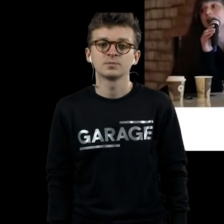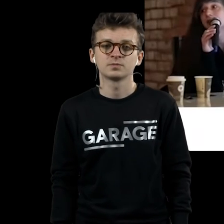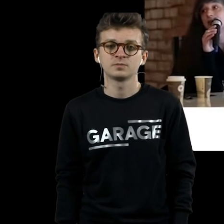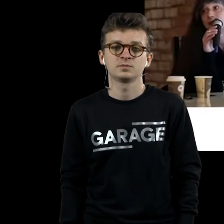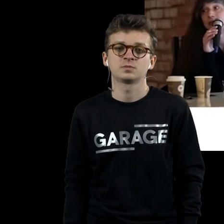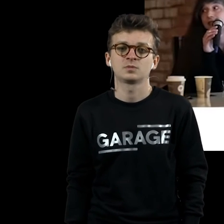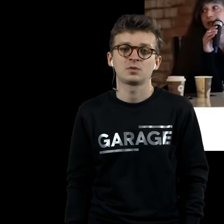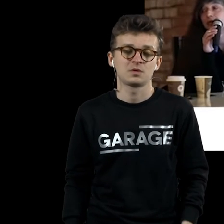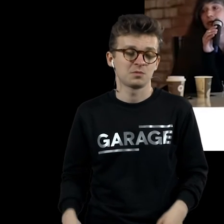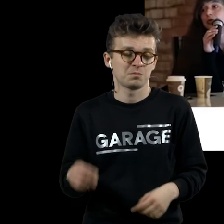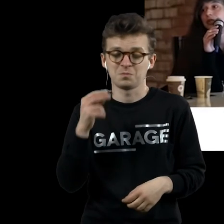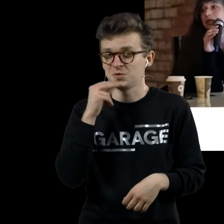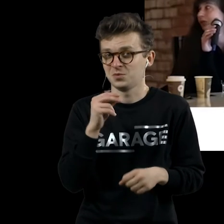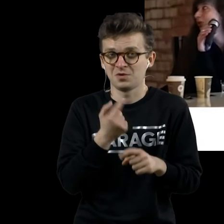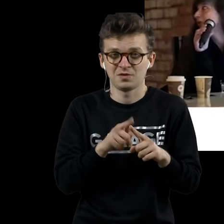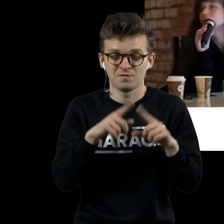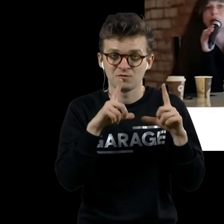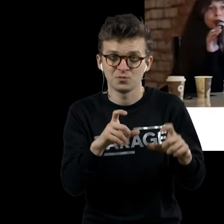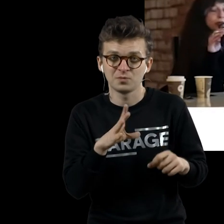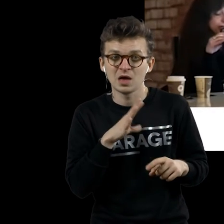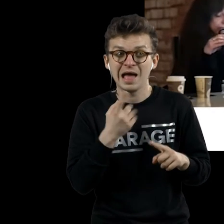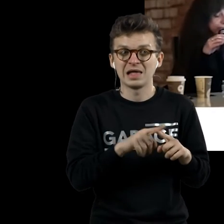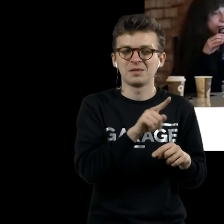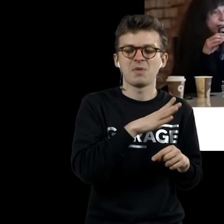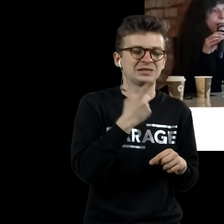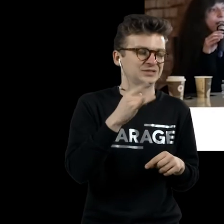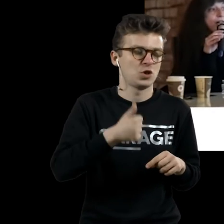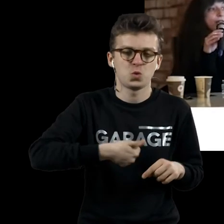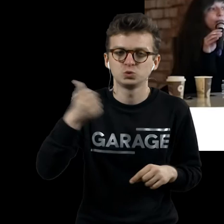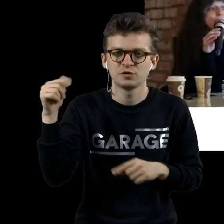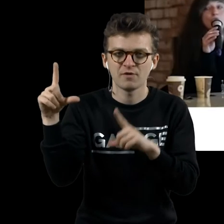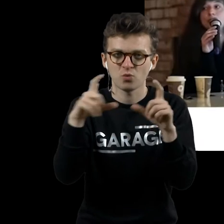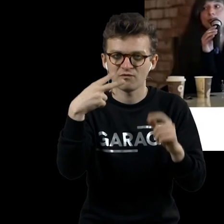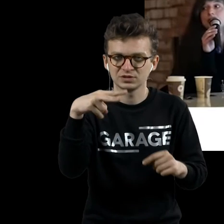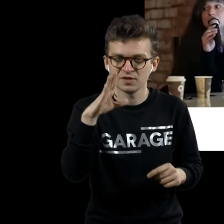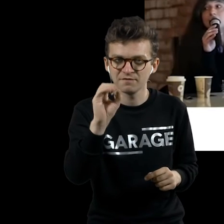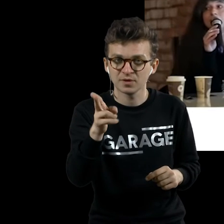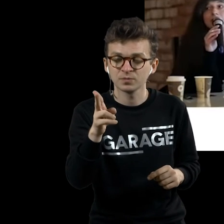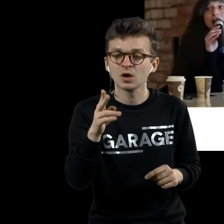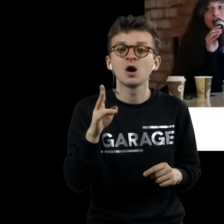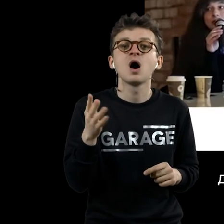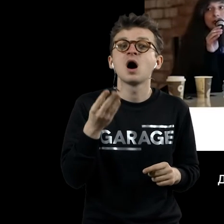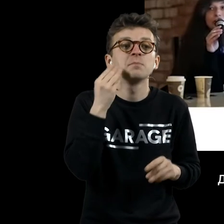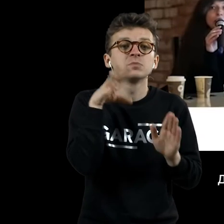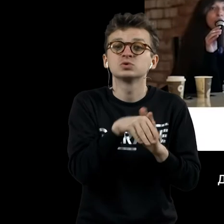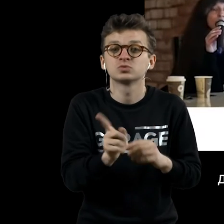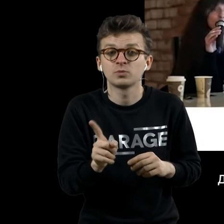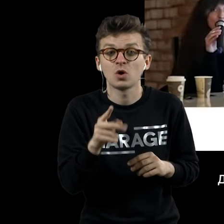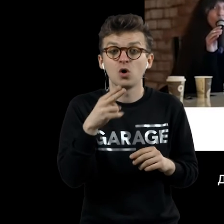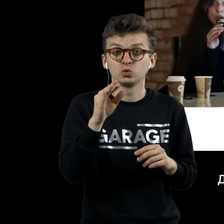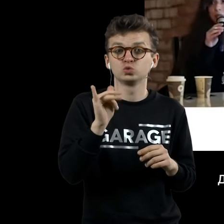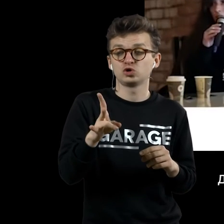Гениально сделанные фотографии. Все-таки один из лучших фотографов 20-го века. Но в чем здесь дело? Дюшан